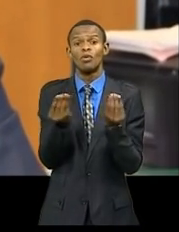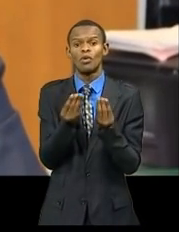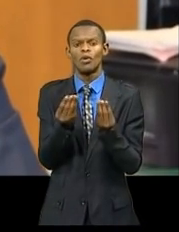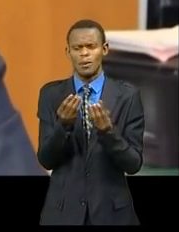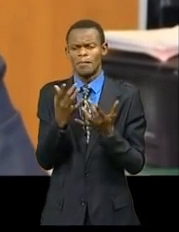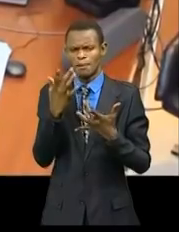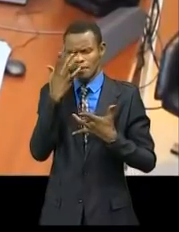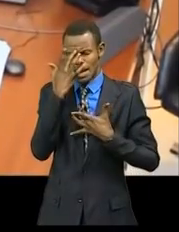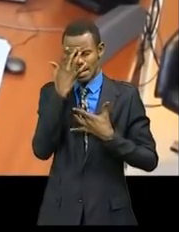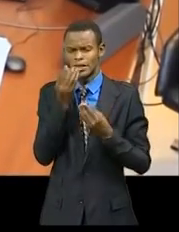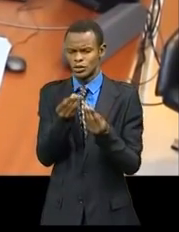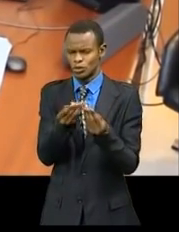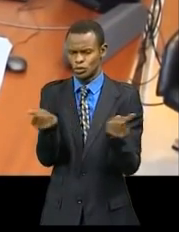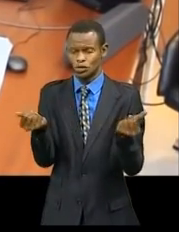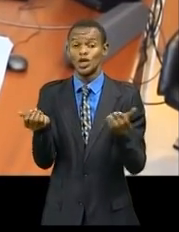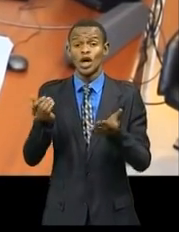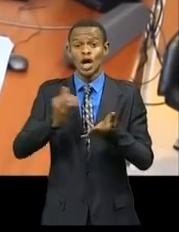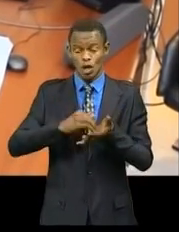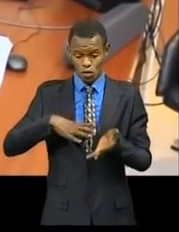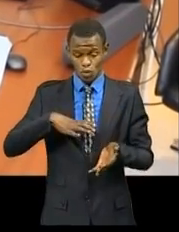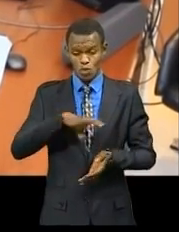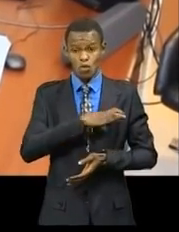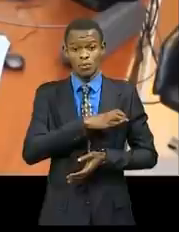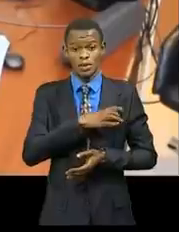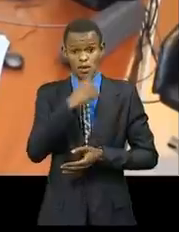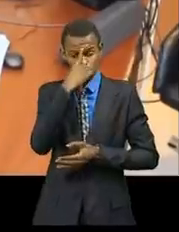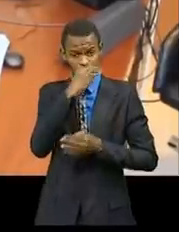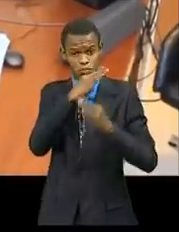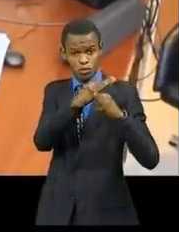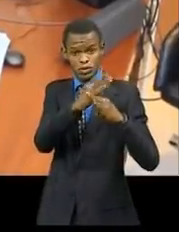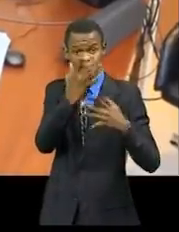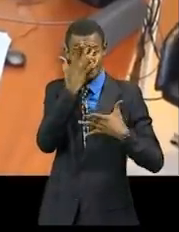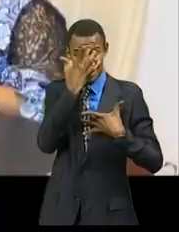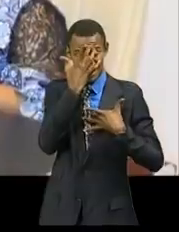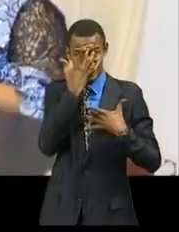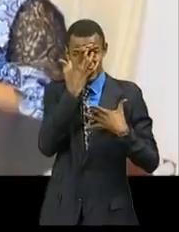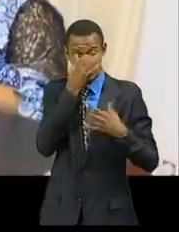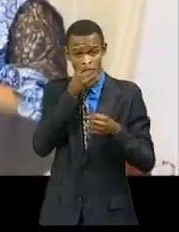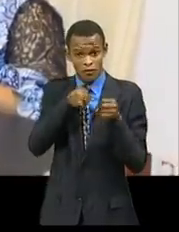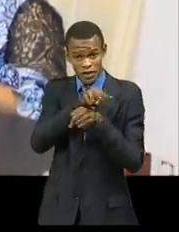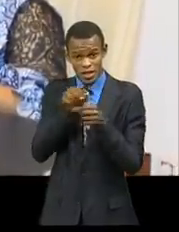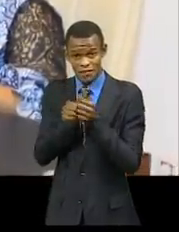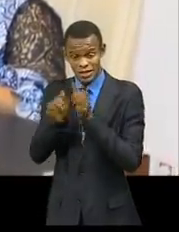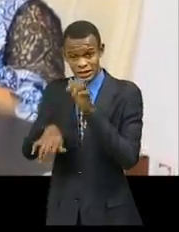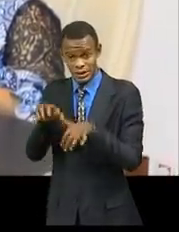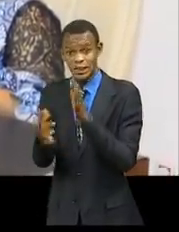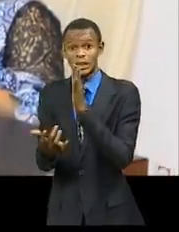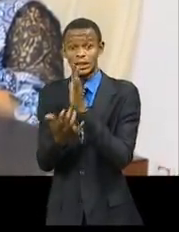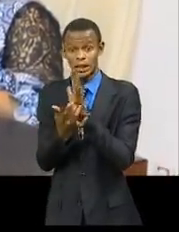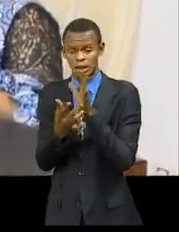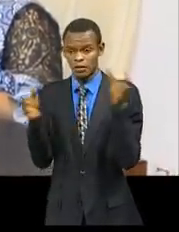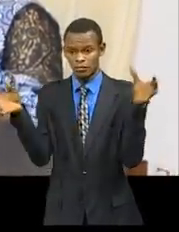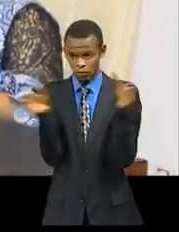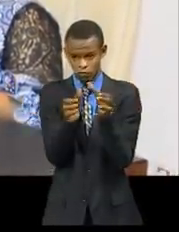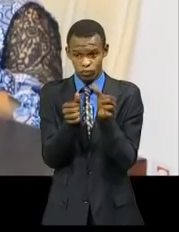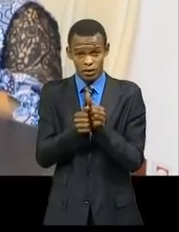comité multisectoriel de riposte et le secrétariat technique réunis par le Premier ministre ont formulé des propositions